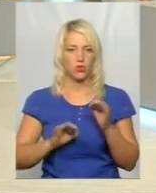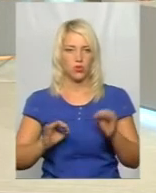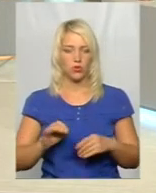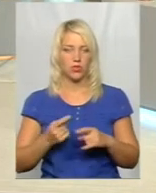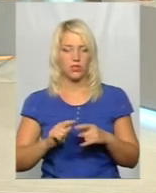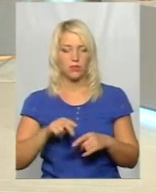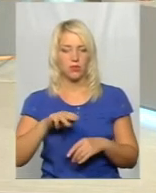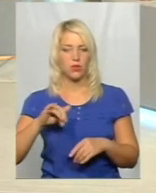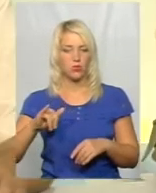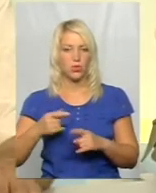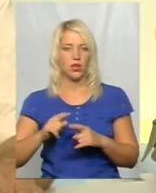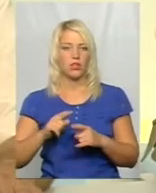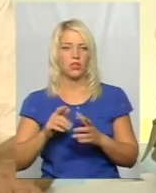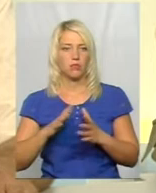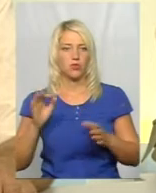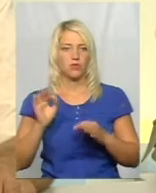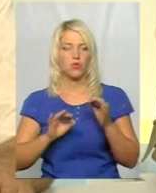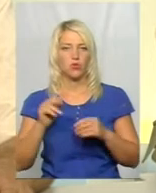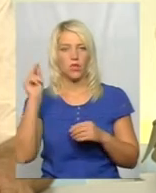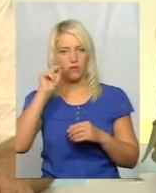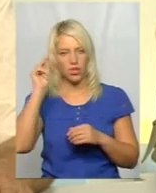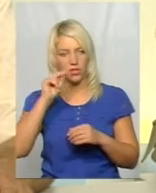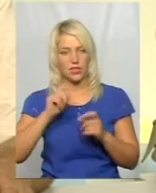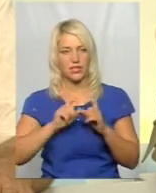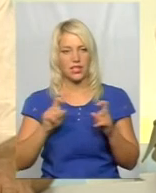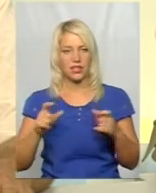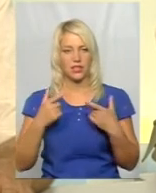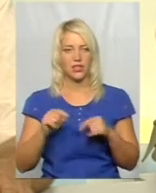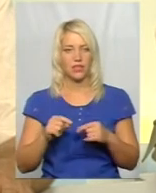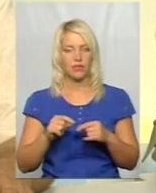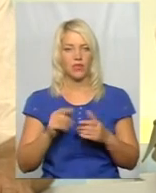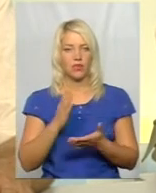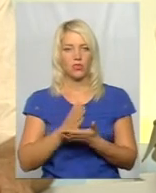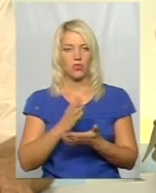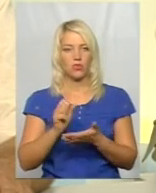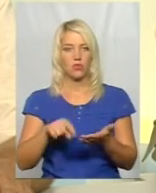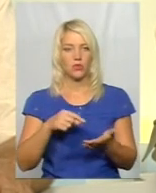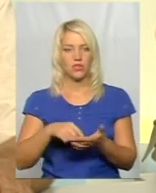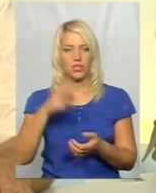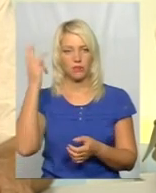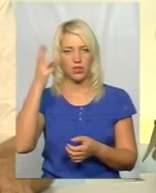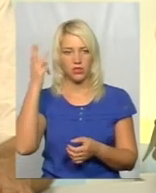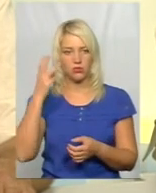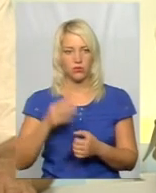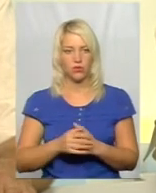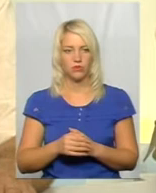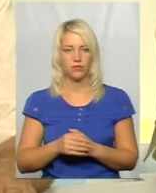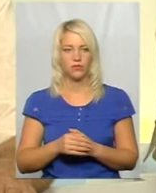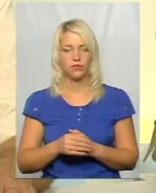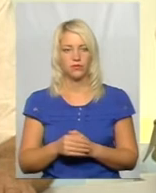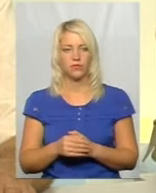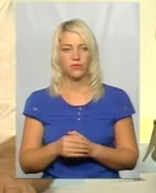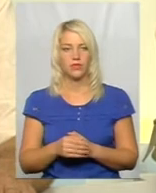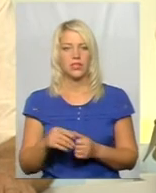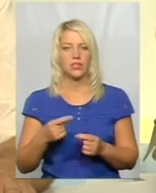цей відсоток, звичайно, в тих навчальних закладах, які розташовані в місті Хмельницькому. Це